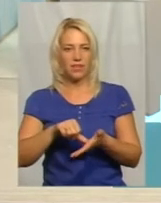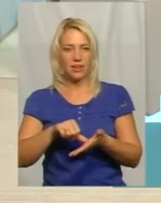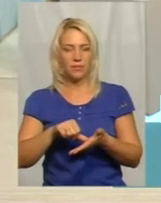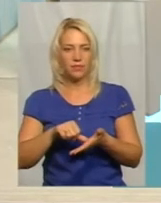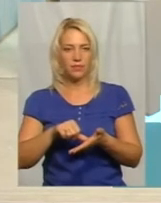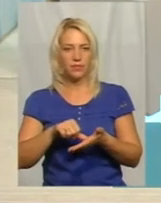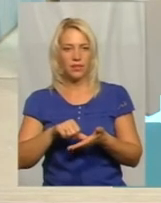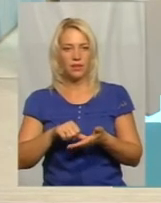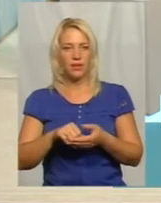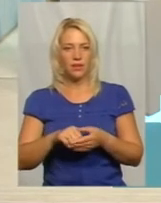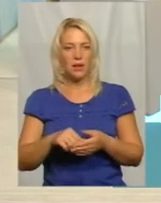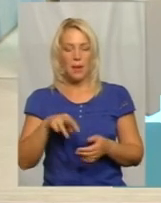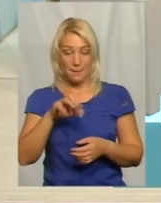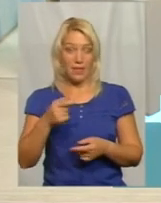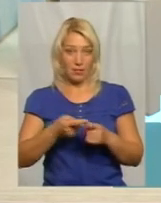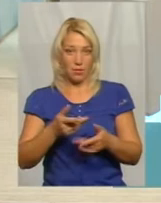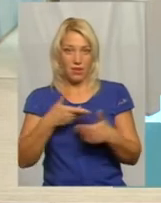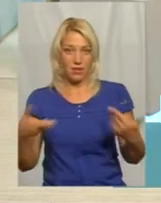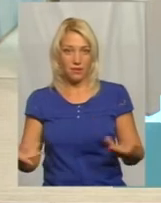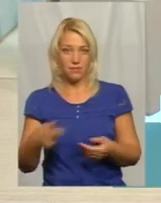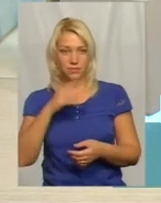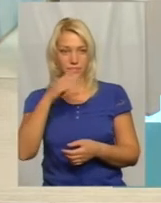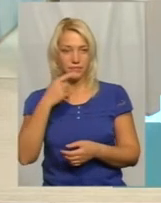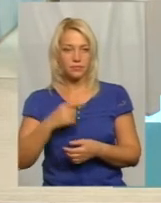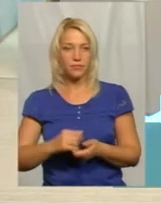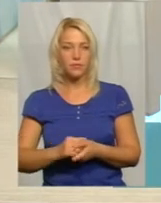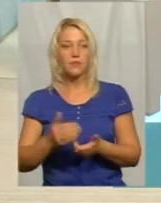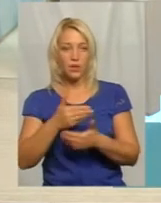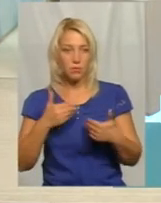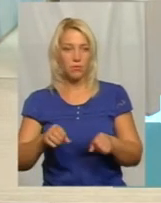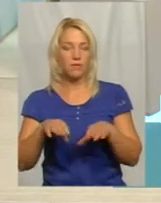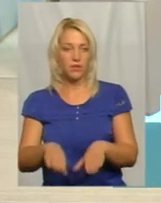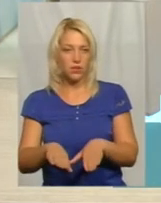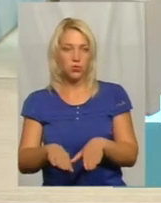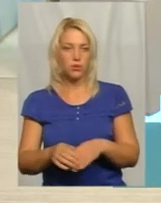приводимо на обговорення, ми їх вирішуємо.